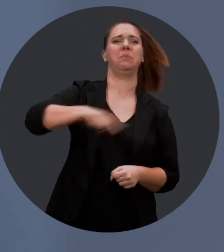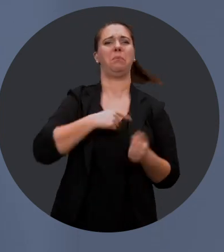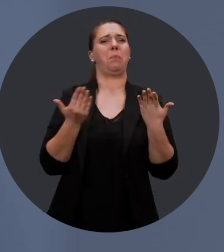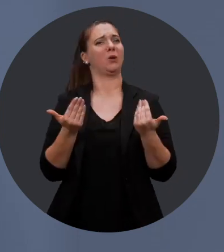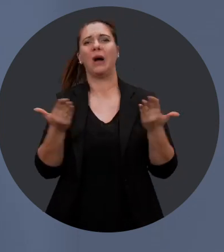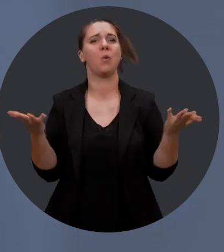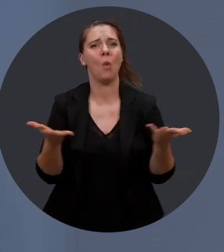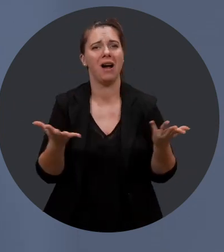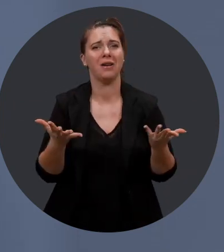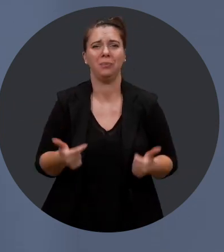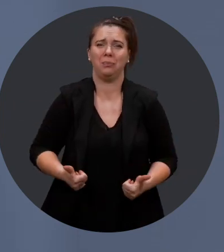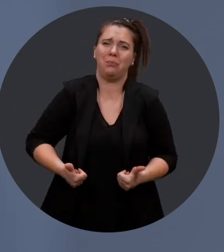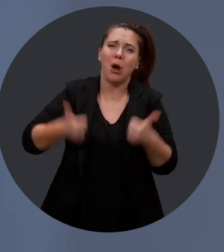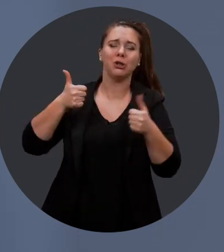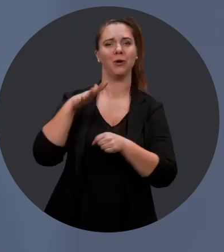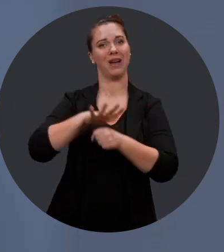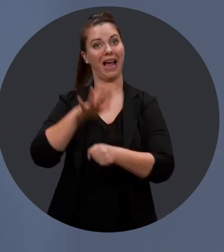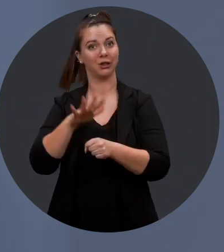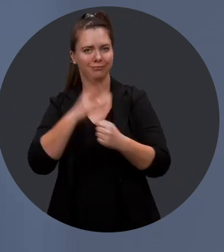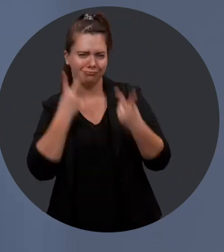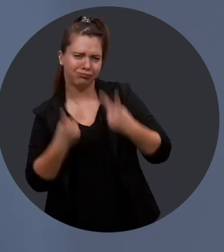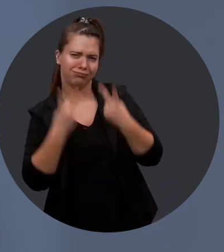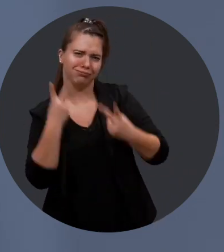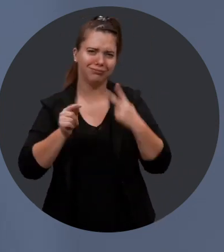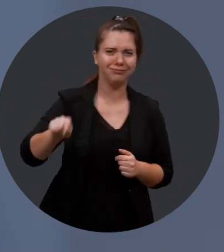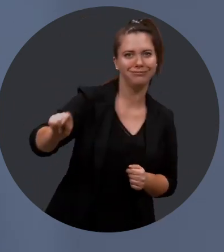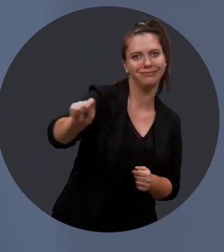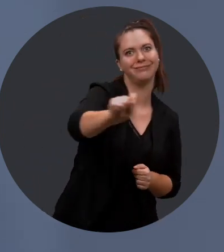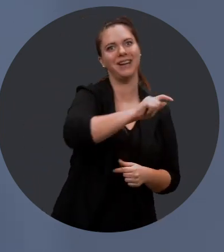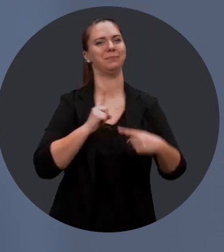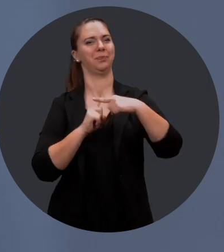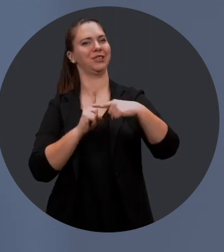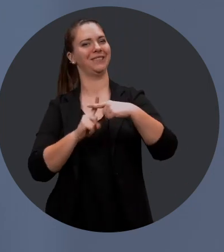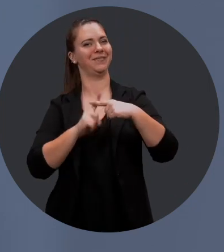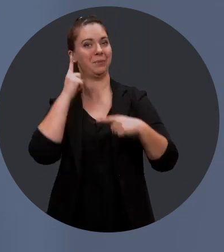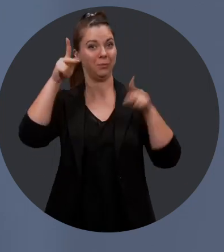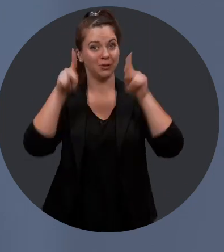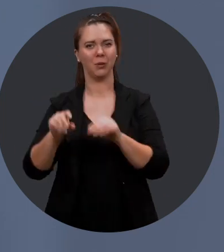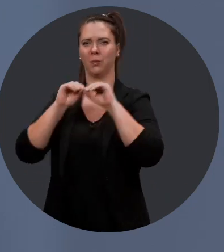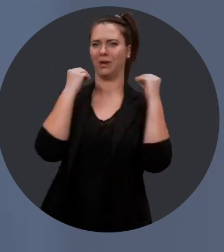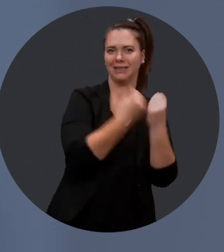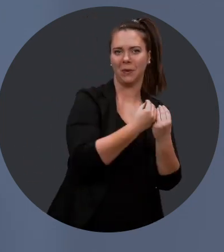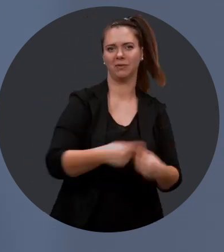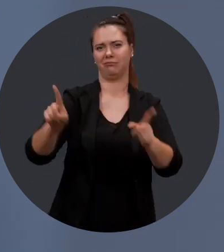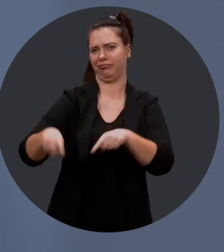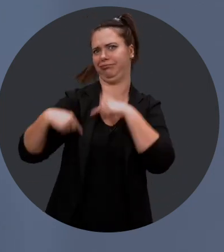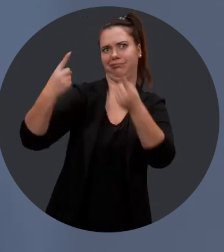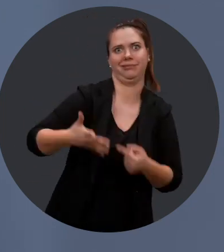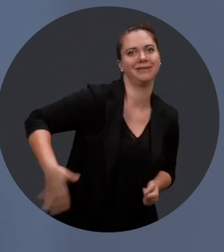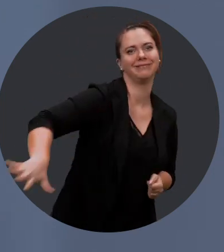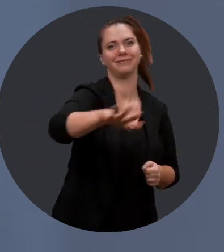besoin plus que jamais d'être témoins de gestes inspirants et d'actions positives posées par les personnes et les organisations